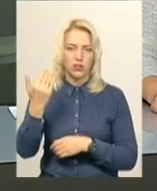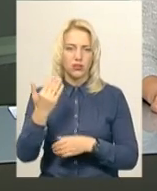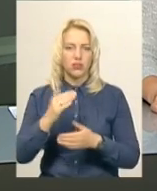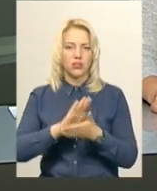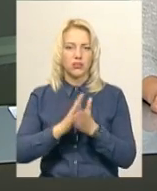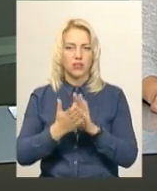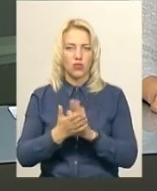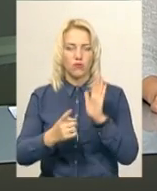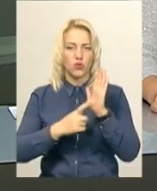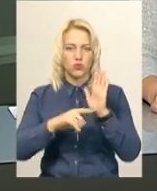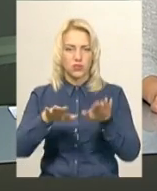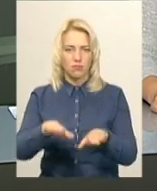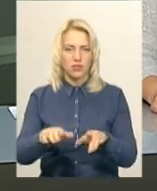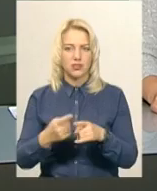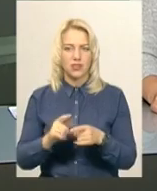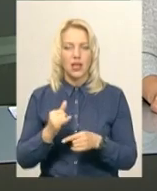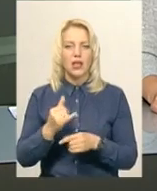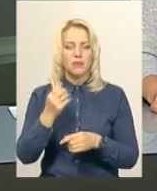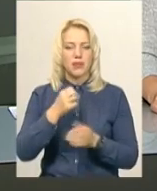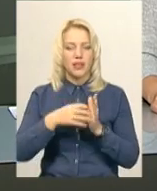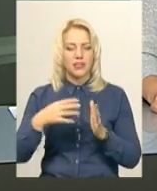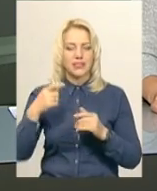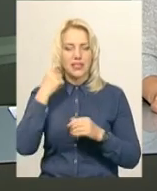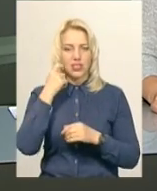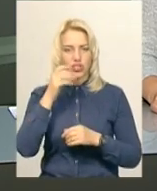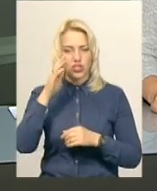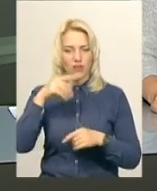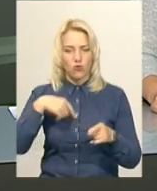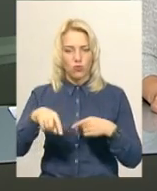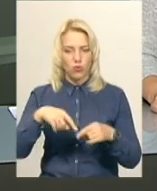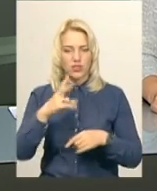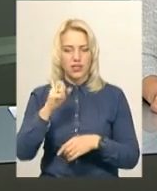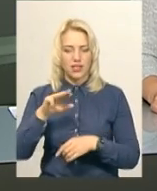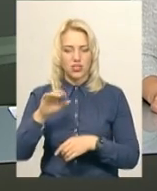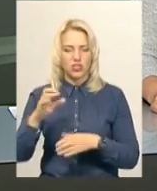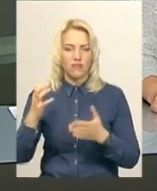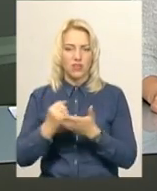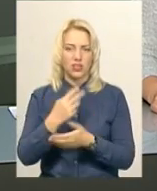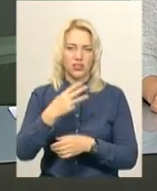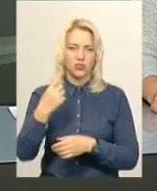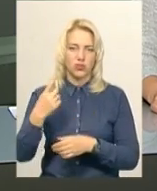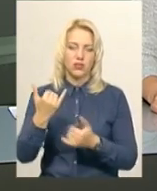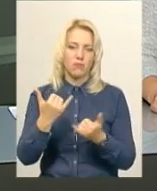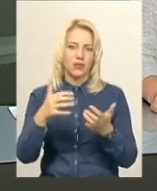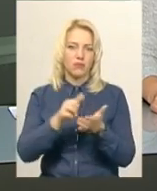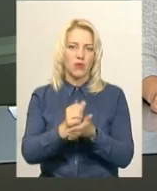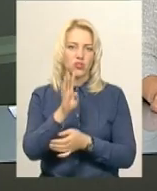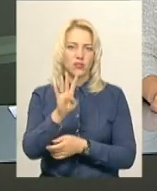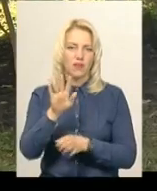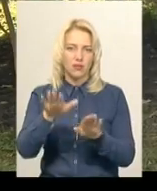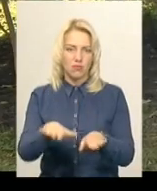становище – шосте місце. 15-річні футболісти Нетішина виграли 3-1 і тепер команда посідає четверте місце в групі.